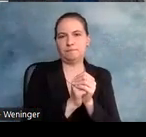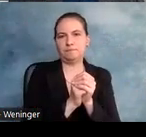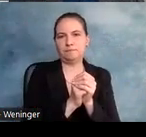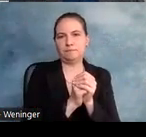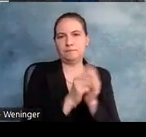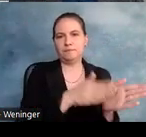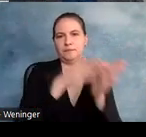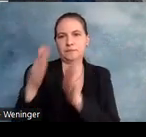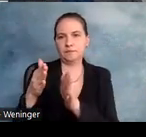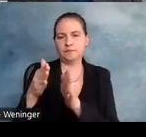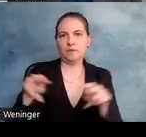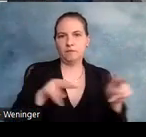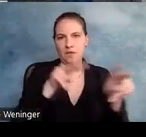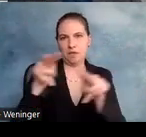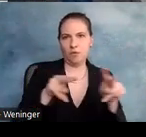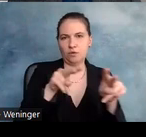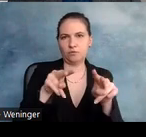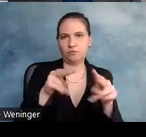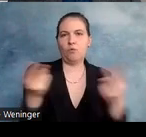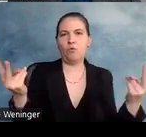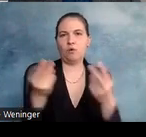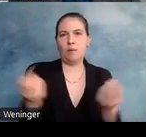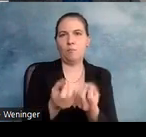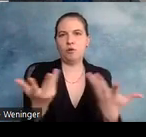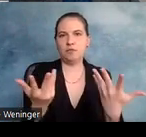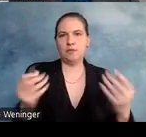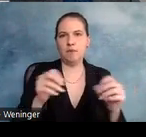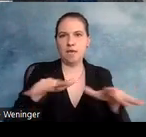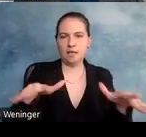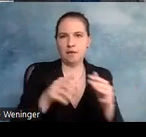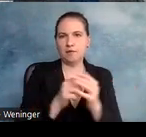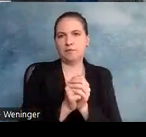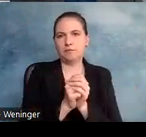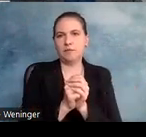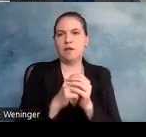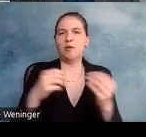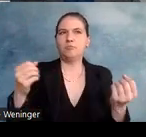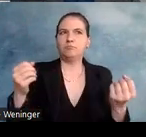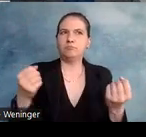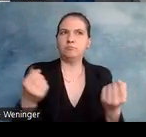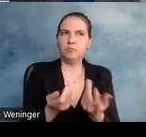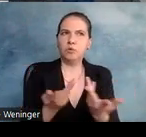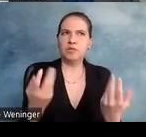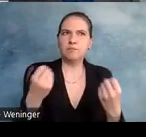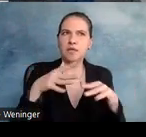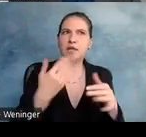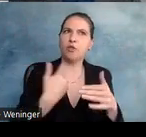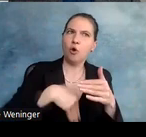es Videos oder Multimedia, also Multimedia umfasst ein bisschen mehr wie Video.